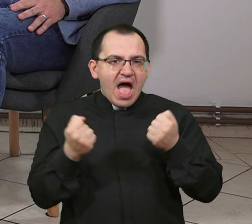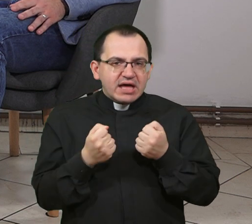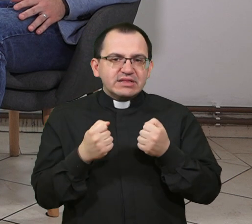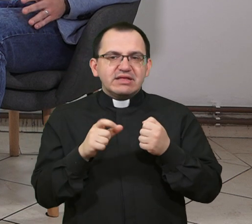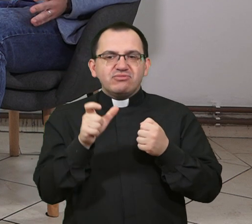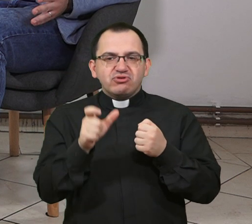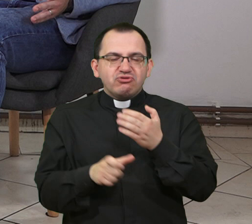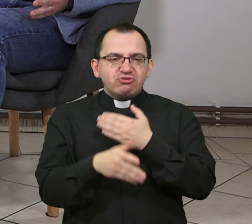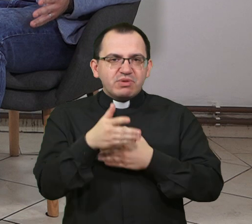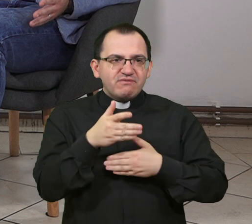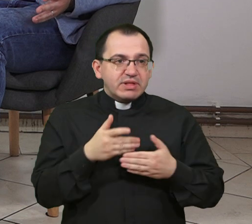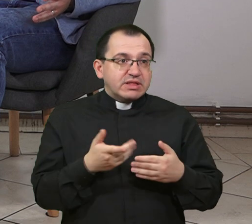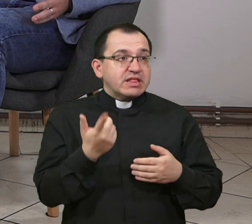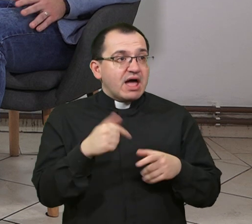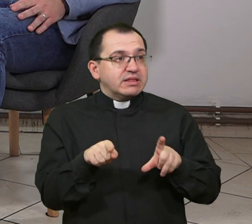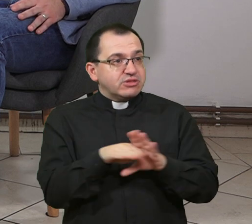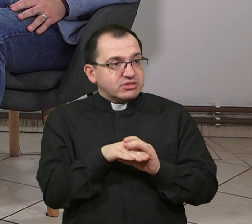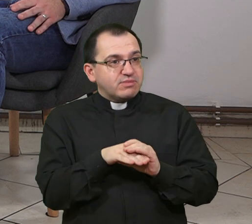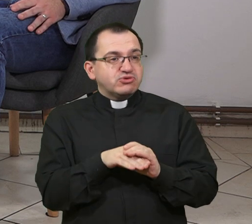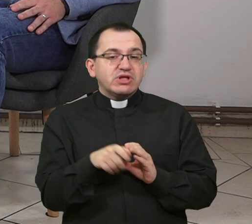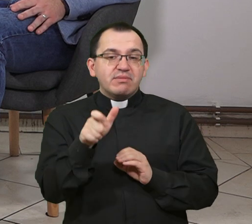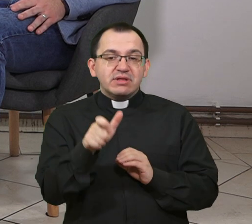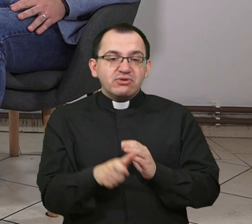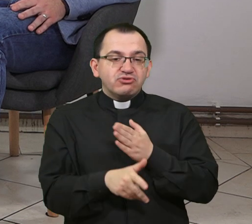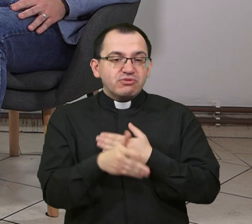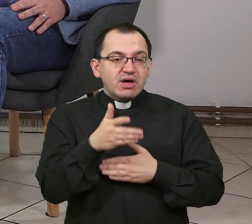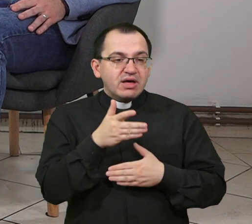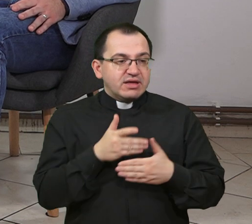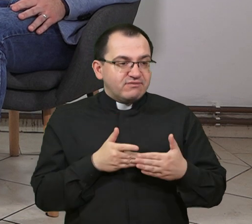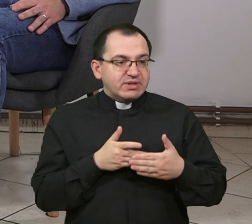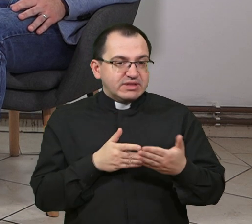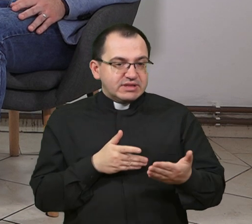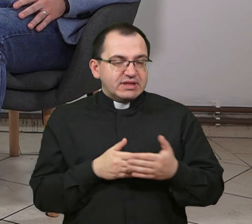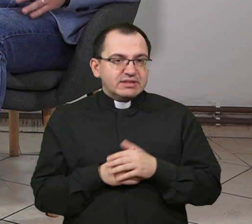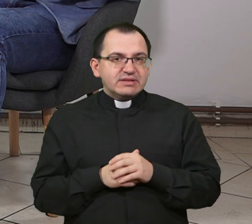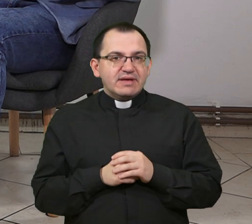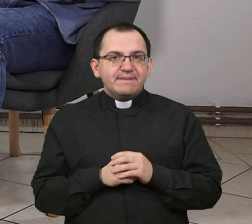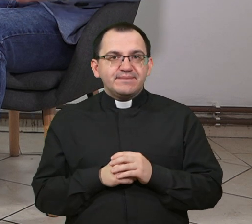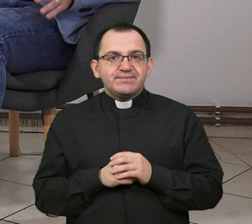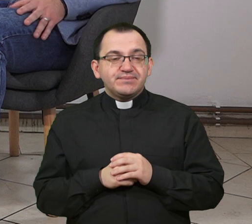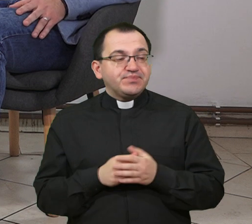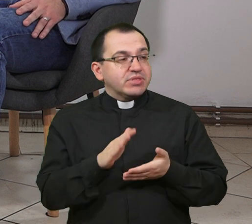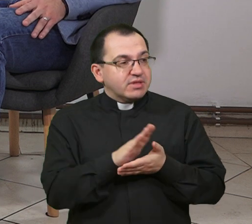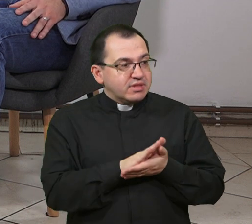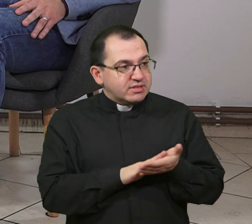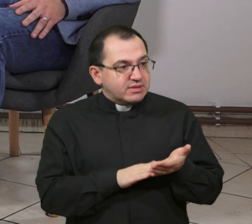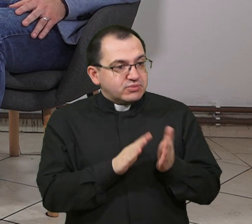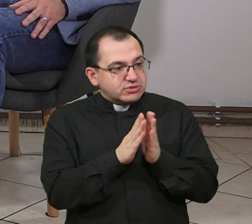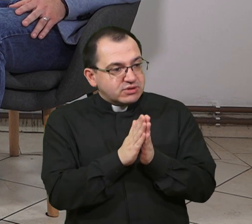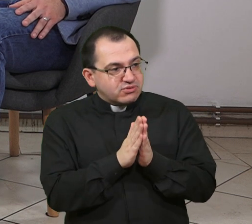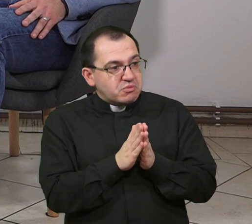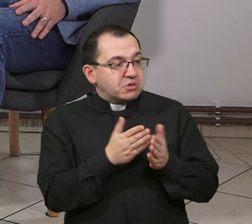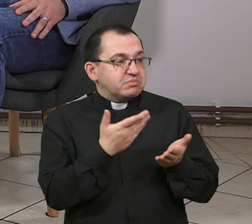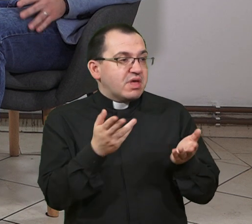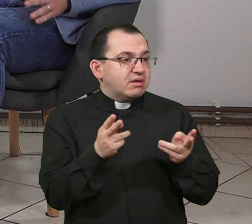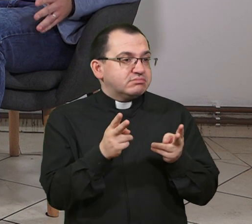biskupiji te o zapošljavanju osoba s invaliditetom, odnosno o društvenom poduzetništvu. Evo, na početku vas molim da